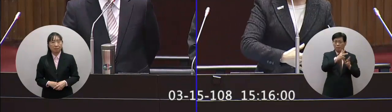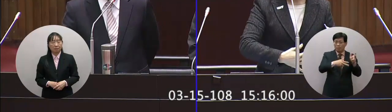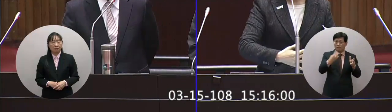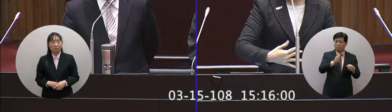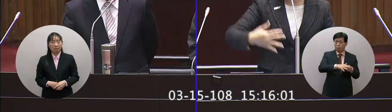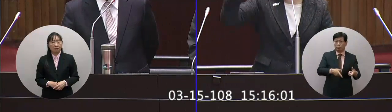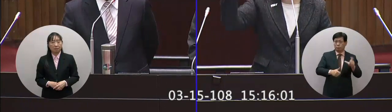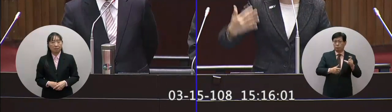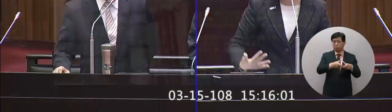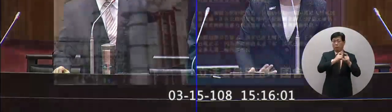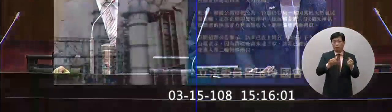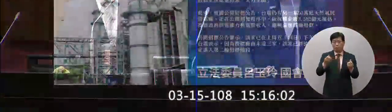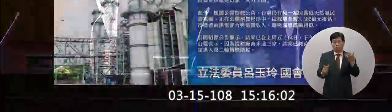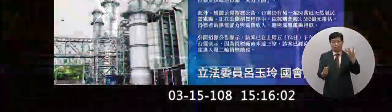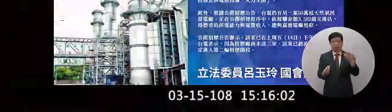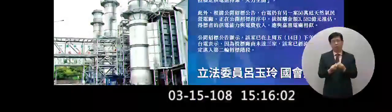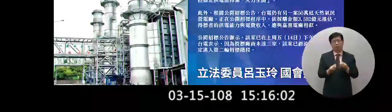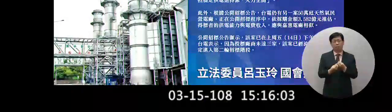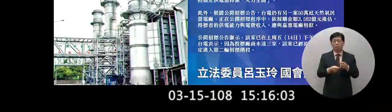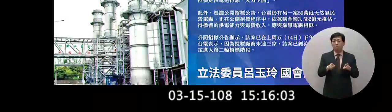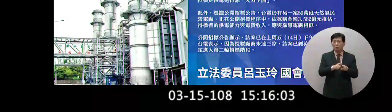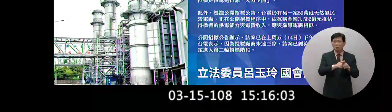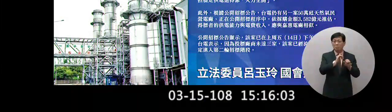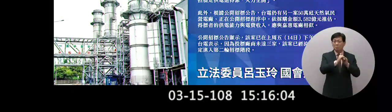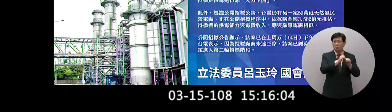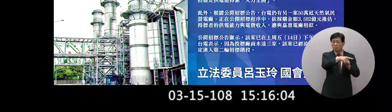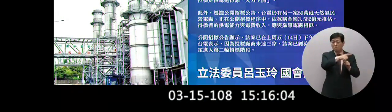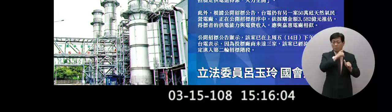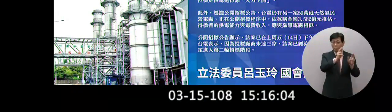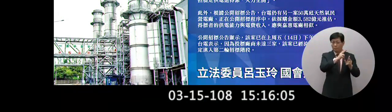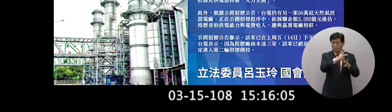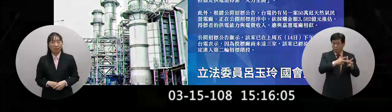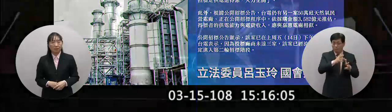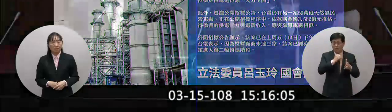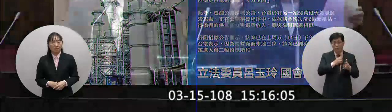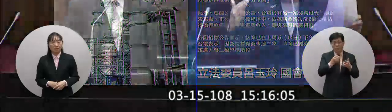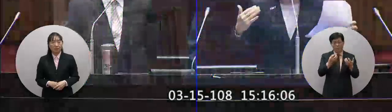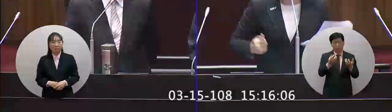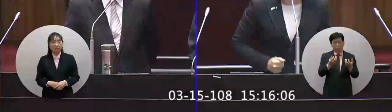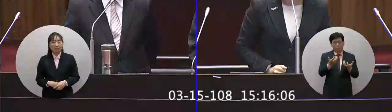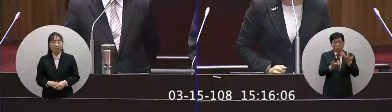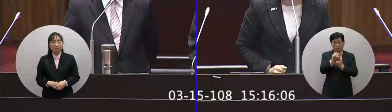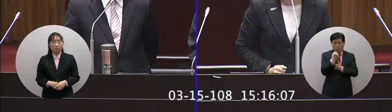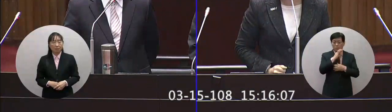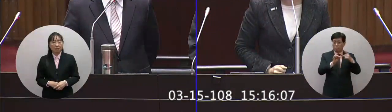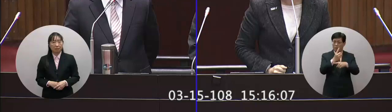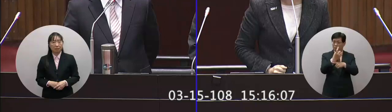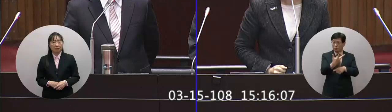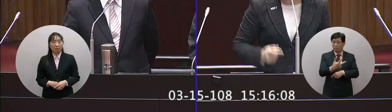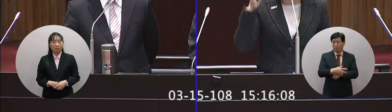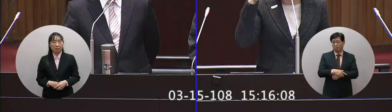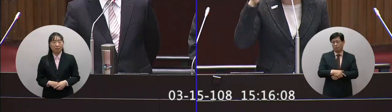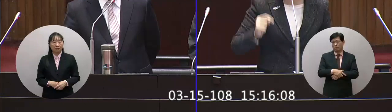補回來搞不好增加更多因為民間電廠佔我們的火力發電的部分是17%耶